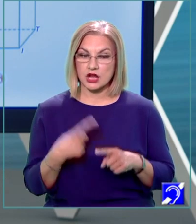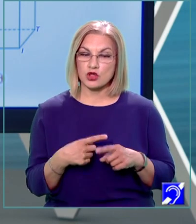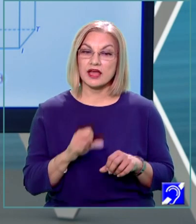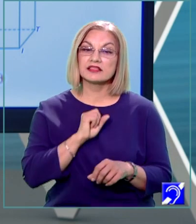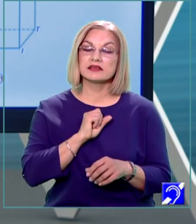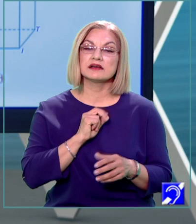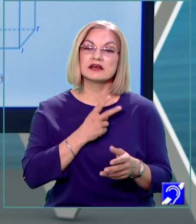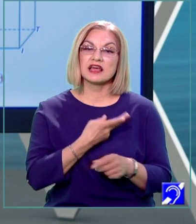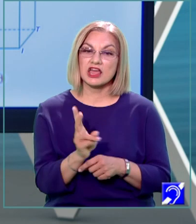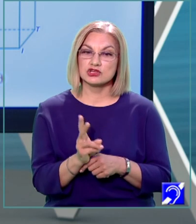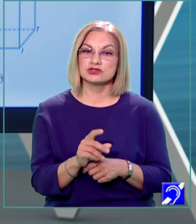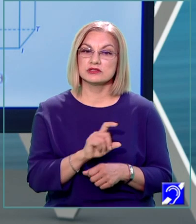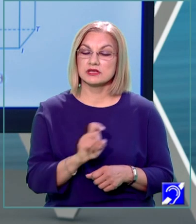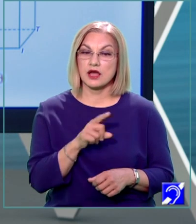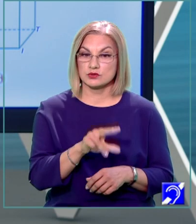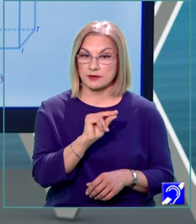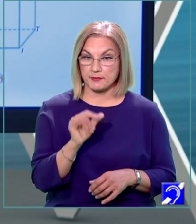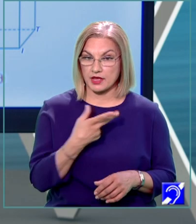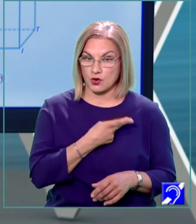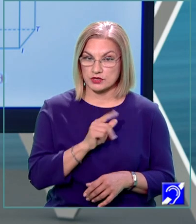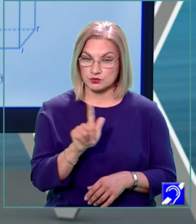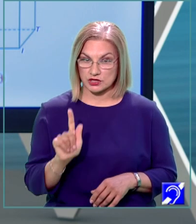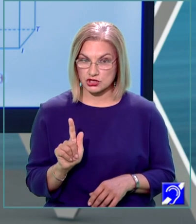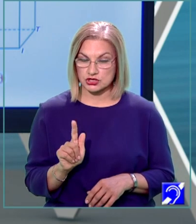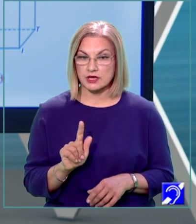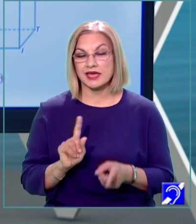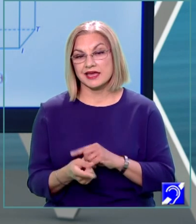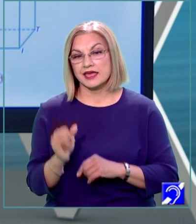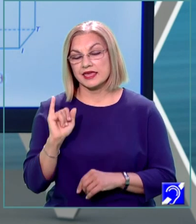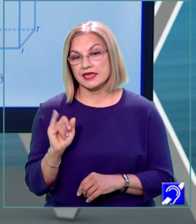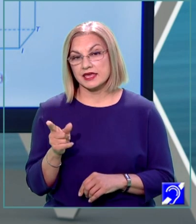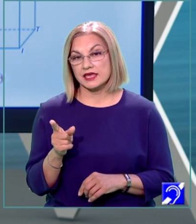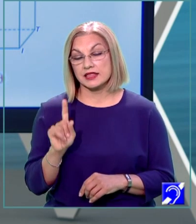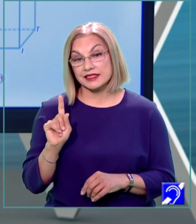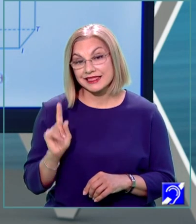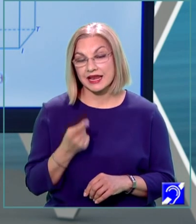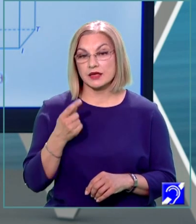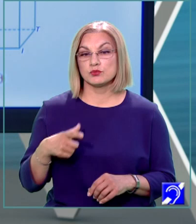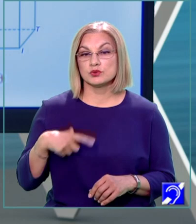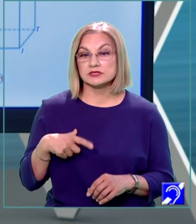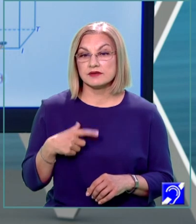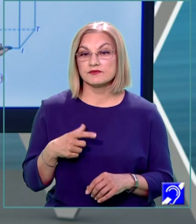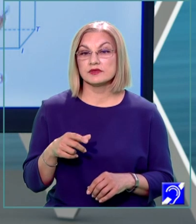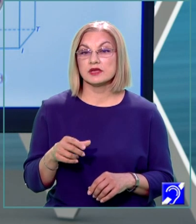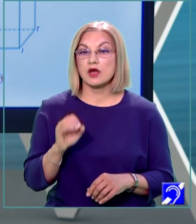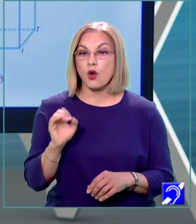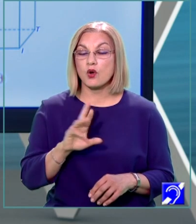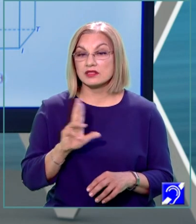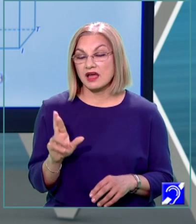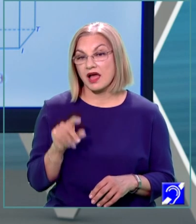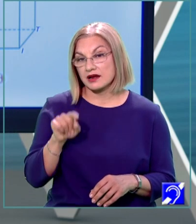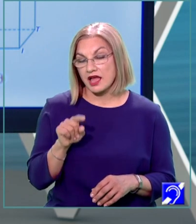greșit, întrucât deși lui P îi corespunde G, lui I ar trebui să-i corespunde O, dar în